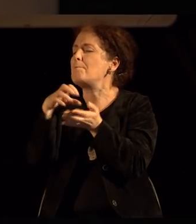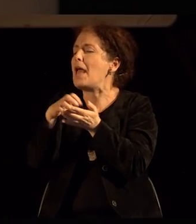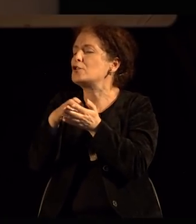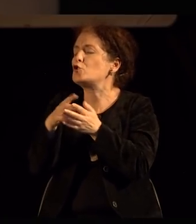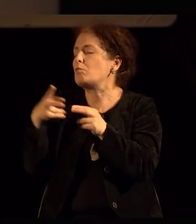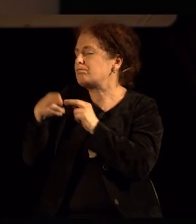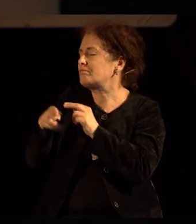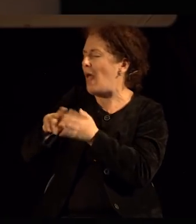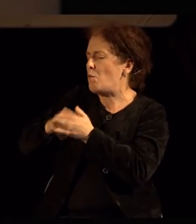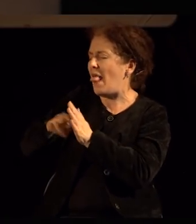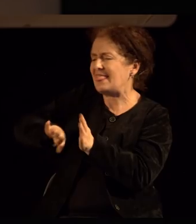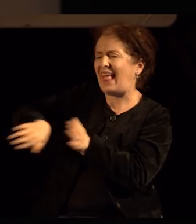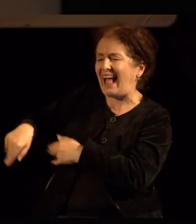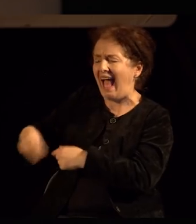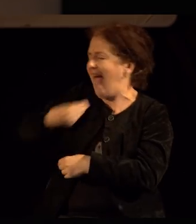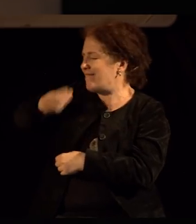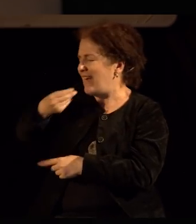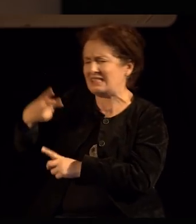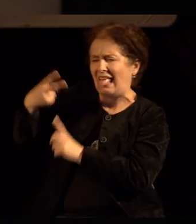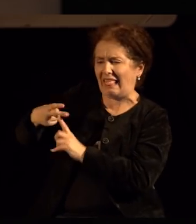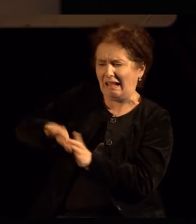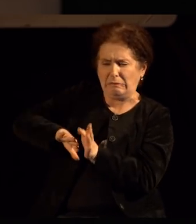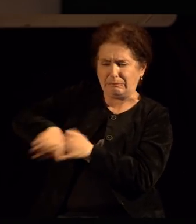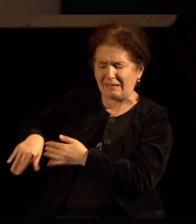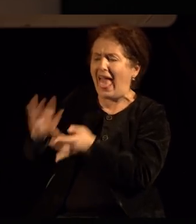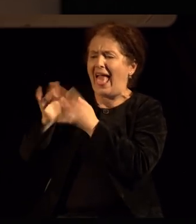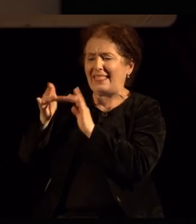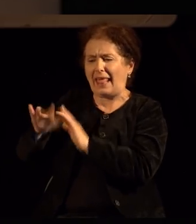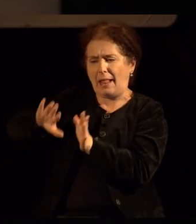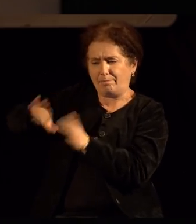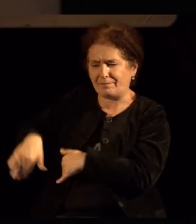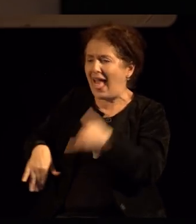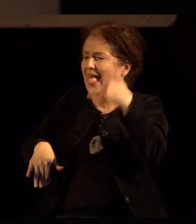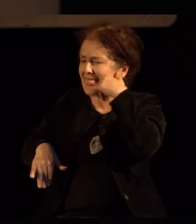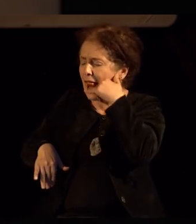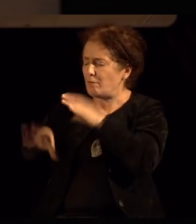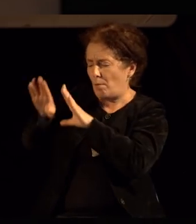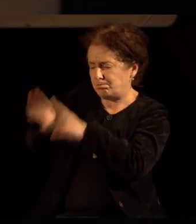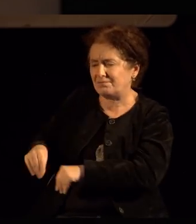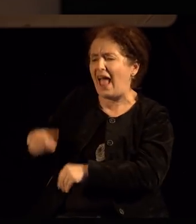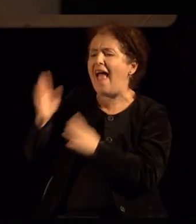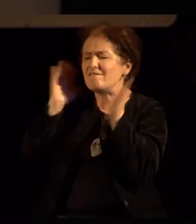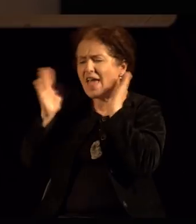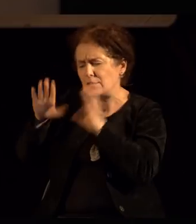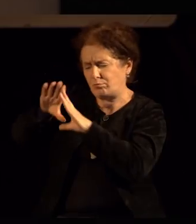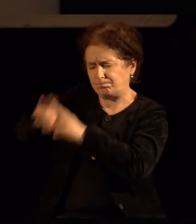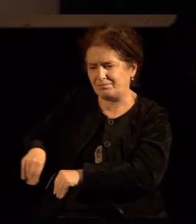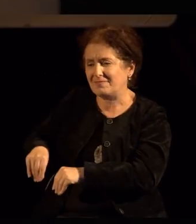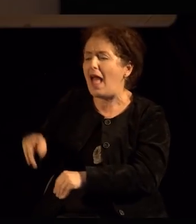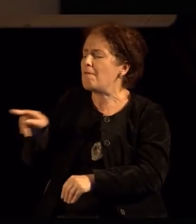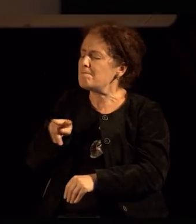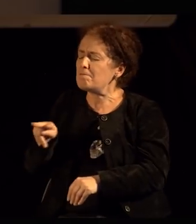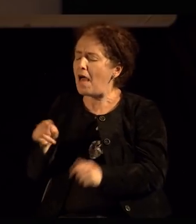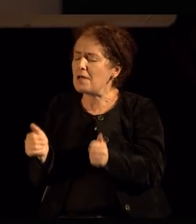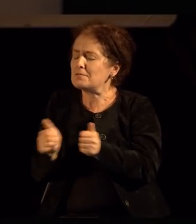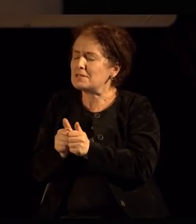исключиме од политика, од вести, од интернет, социални мрежи, така натаму, и